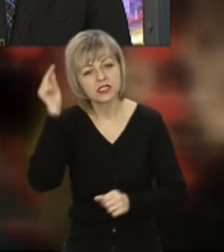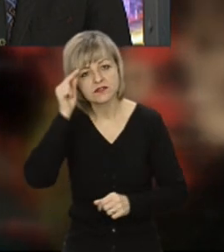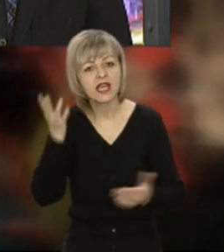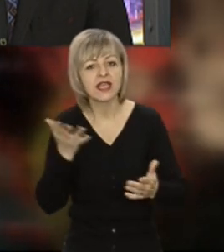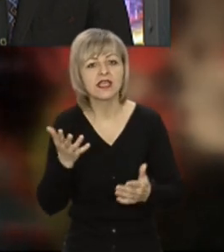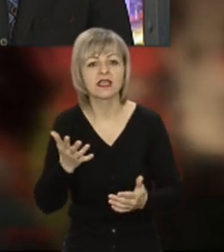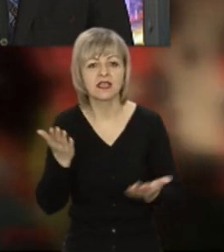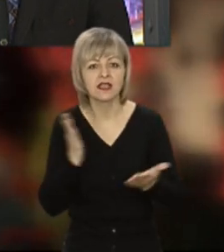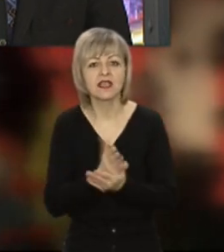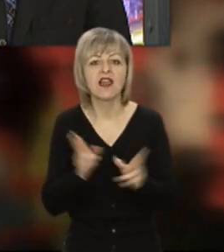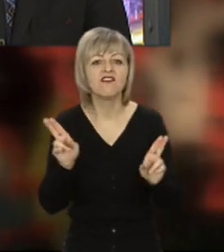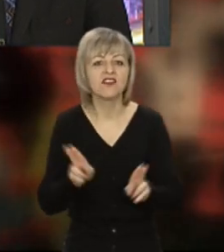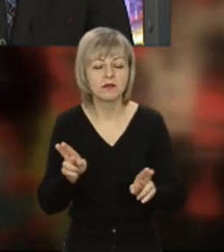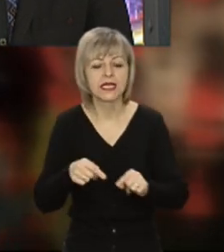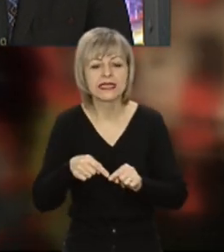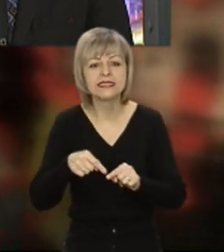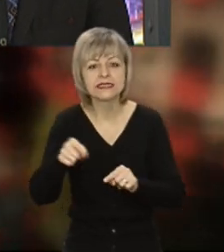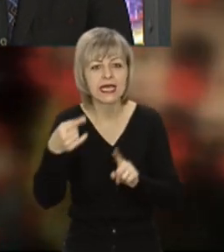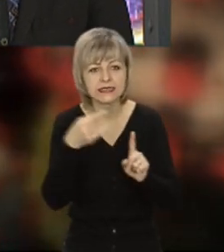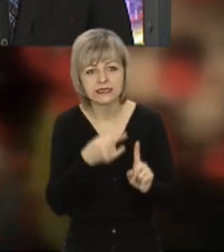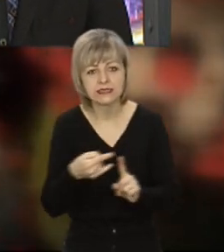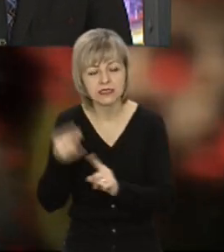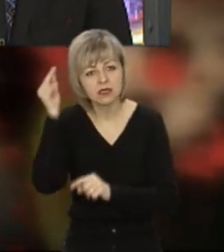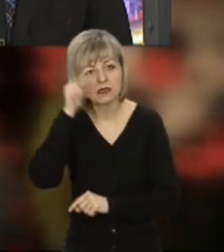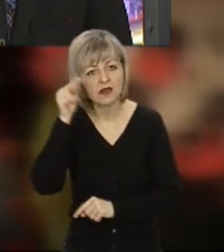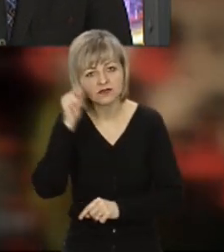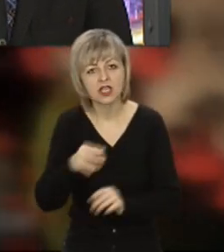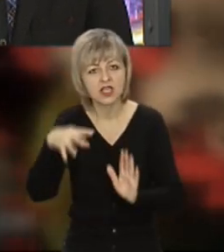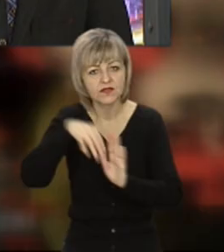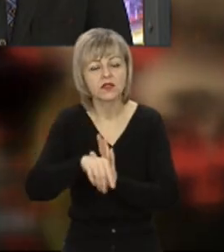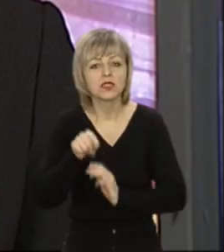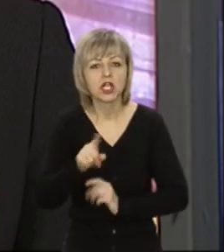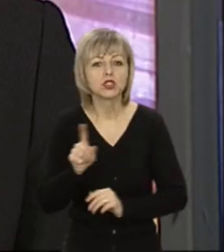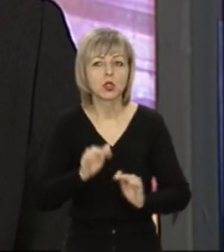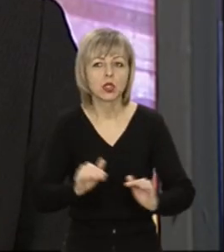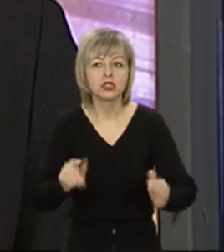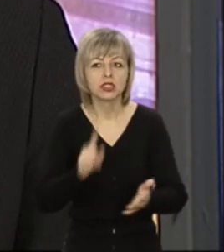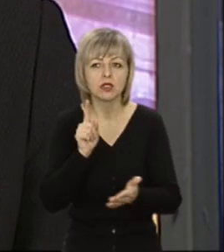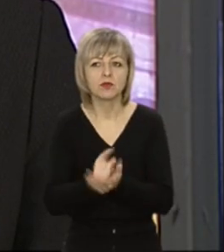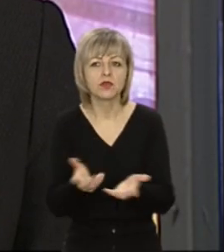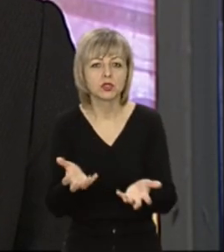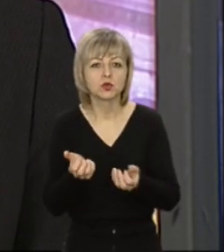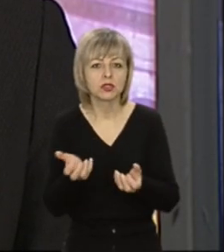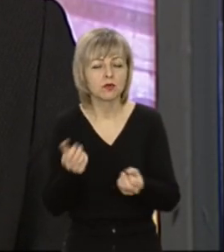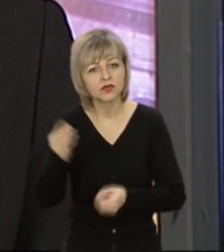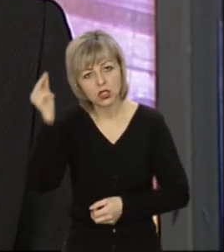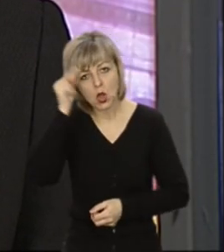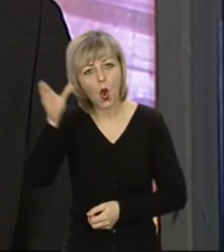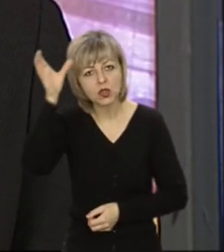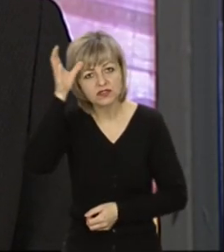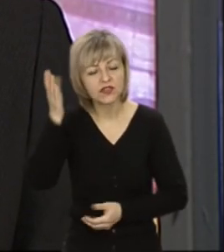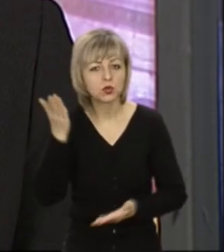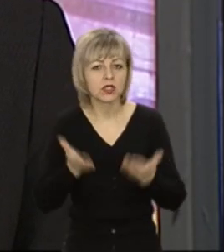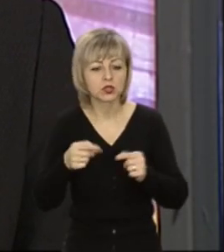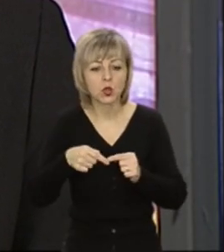Ну, власне, дистанційне навчання передбачає те, що діти повинні здобувати освіту. Якщо